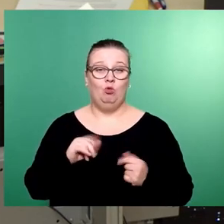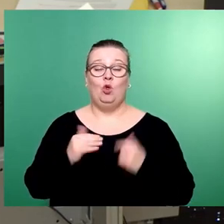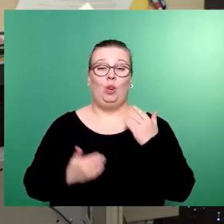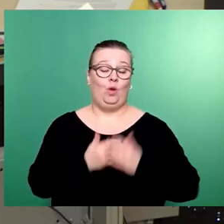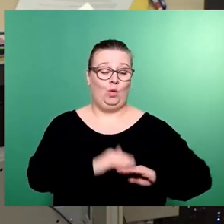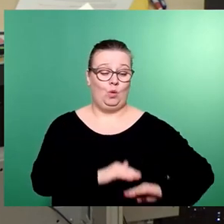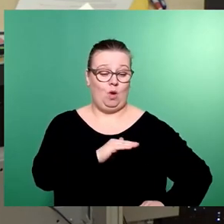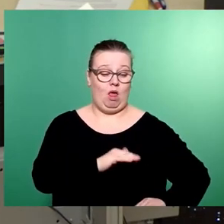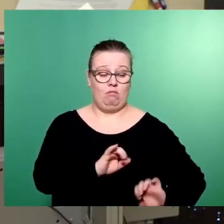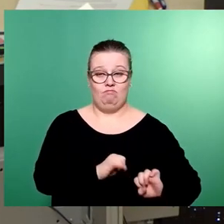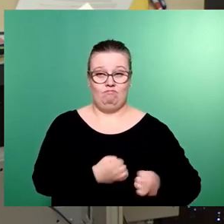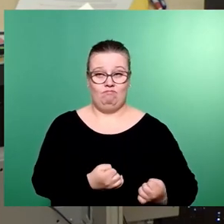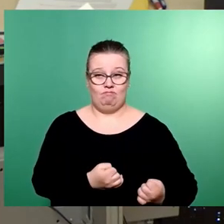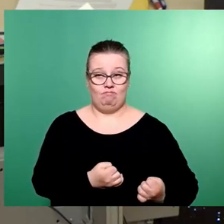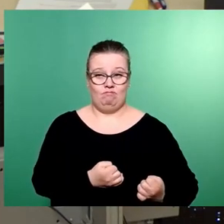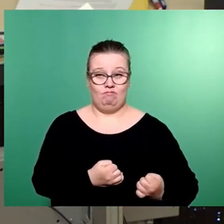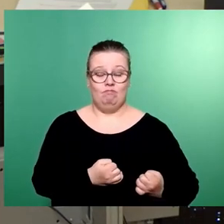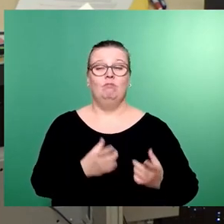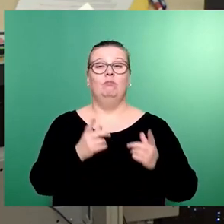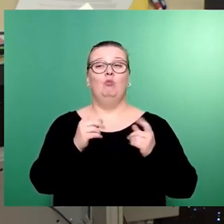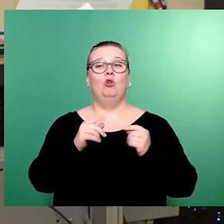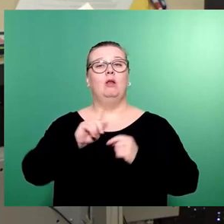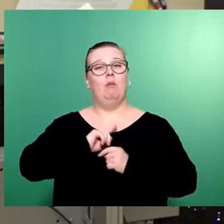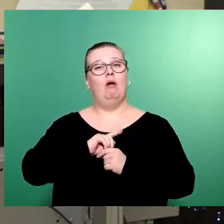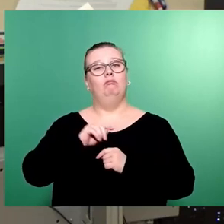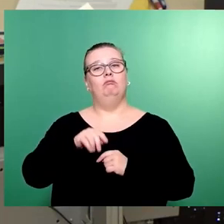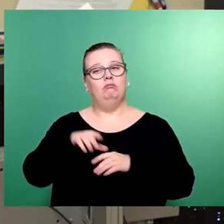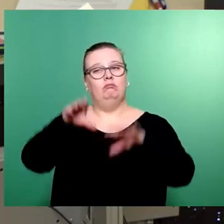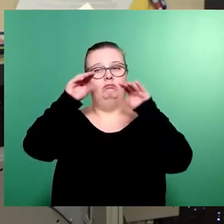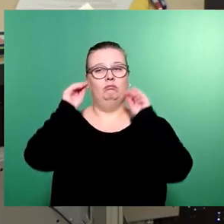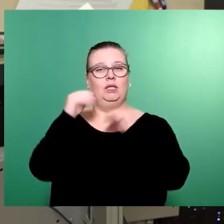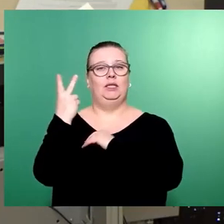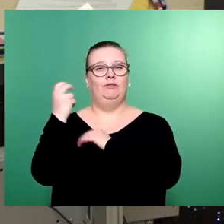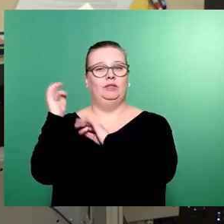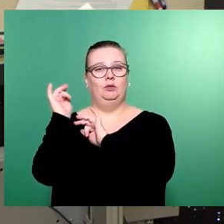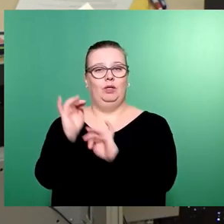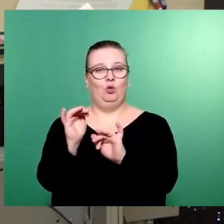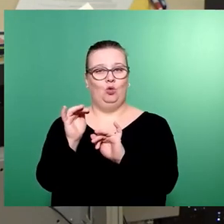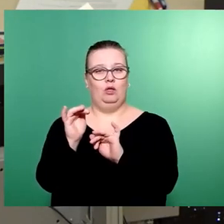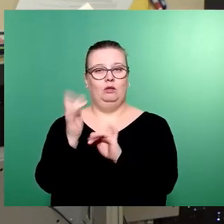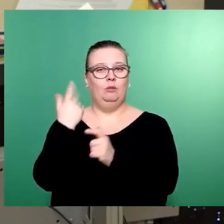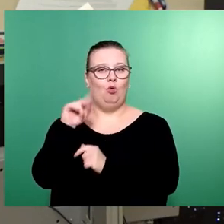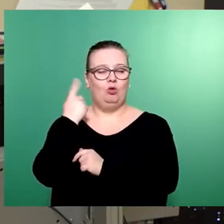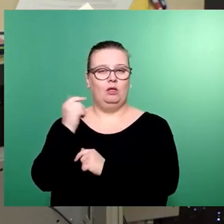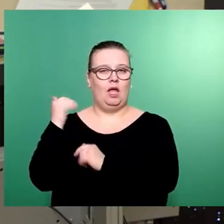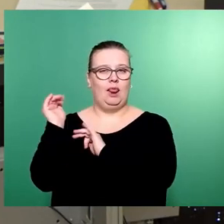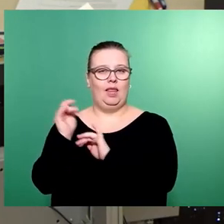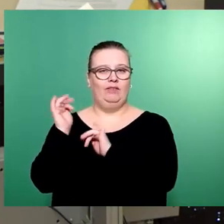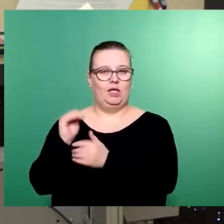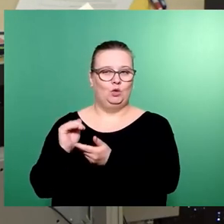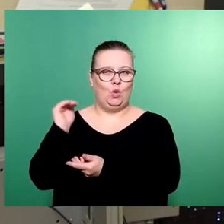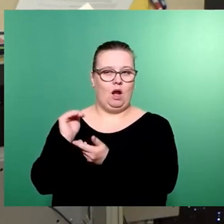gebildet werden. Wir haben aber zur Kenntnis genommen, dass 20 Millionen per Anno aus der Liquiditätsrücklage genommen werden.